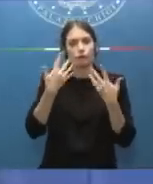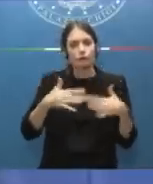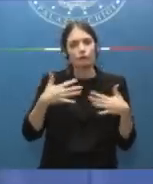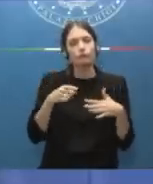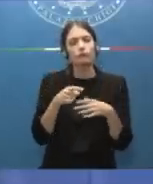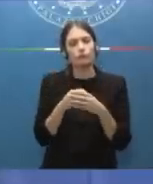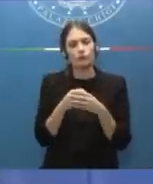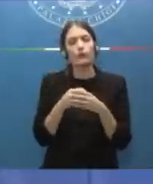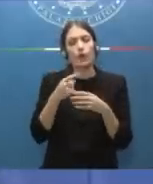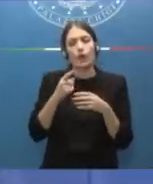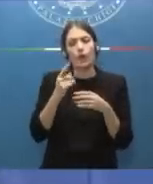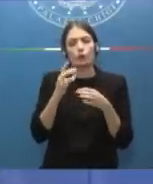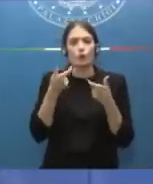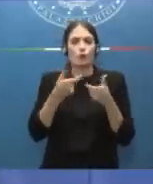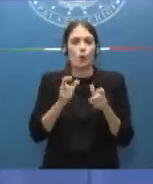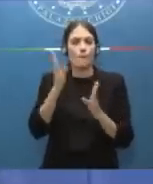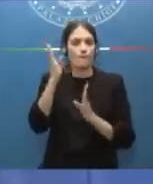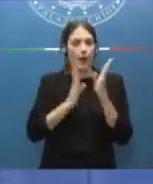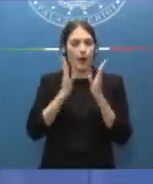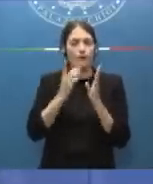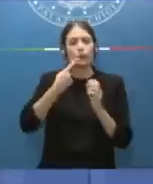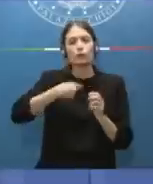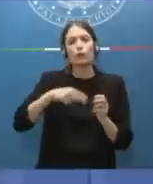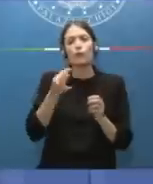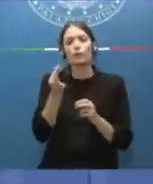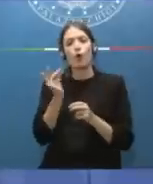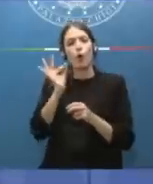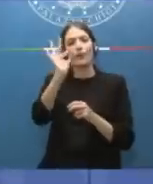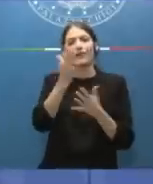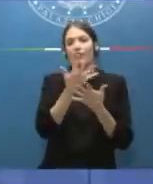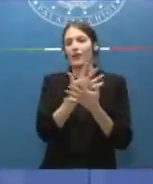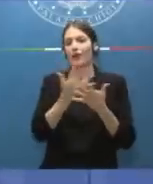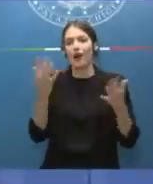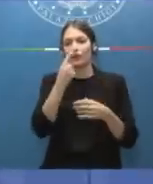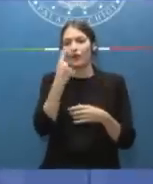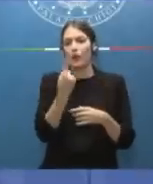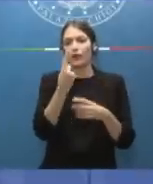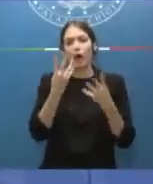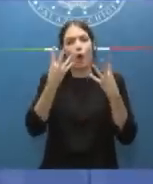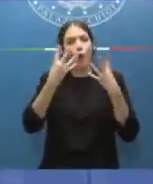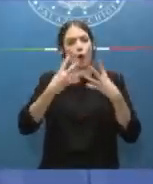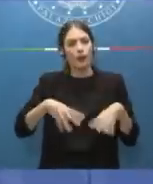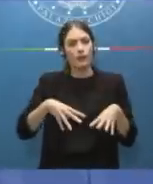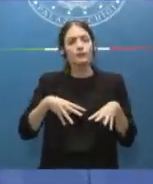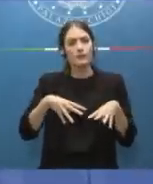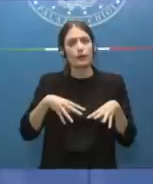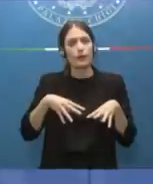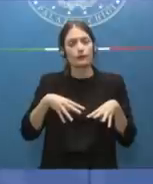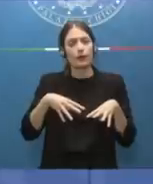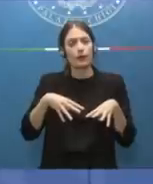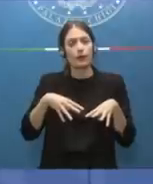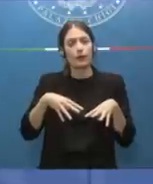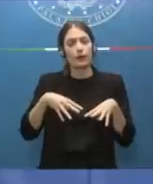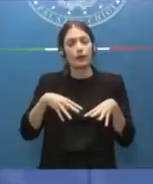mafia, è sempre stato uno dei grandi obiettivi della criminalità organizzata che questa